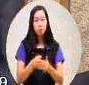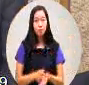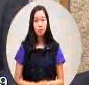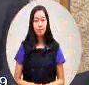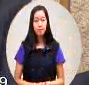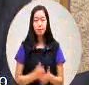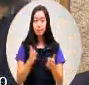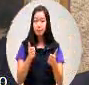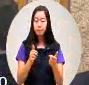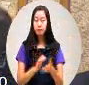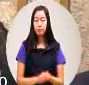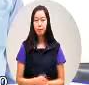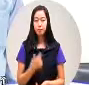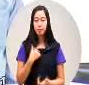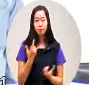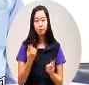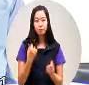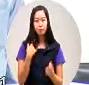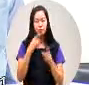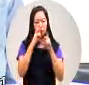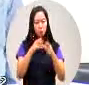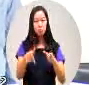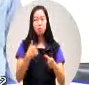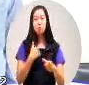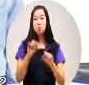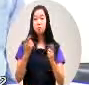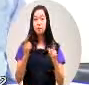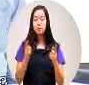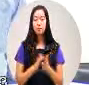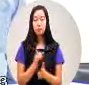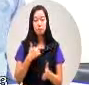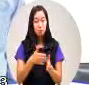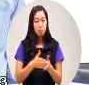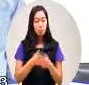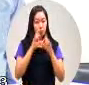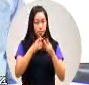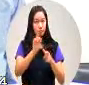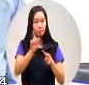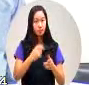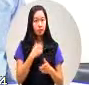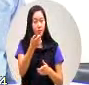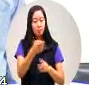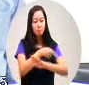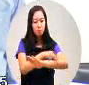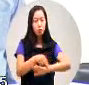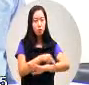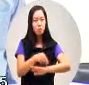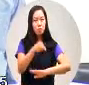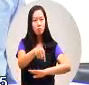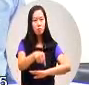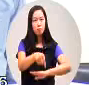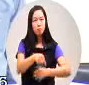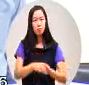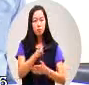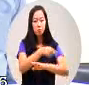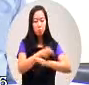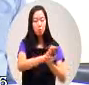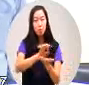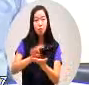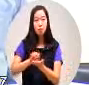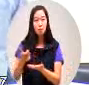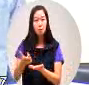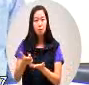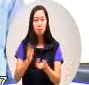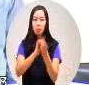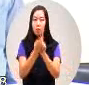谢谢啊其实我要的答案不是这个我要的答案是你设计标既然有设计费竟然